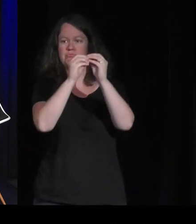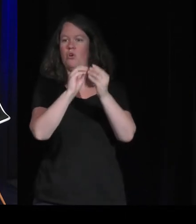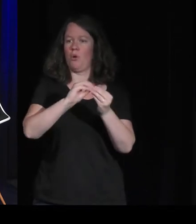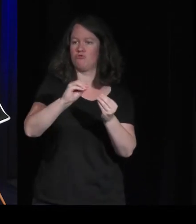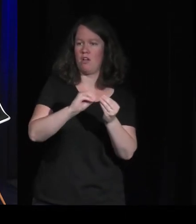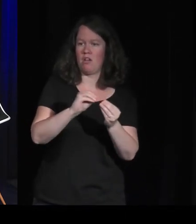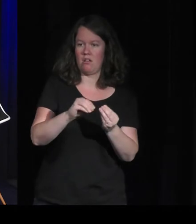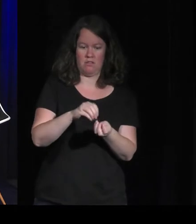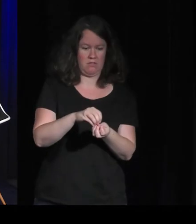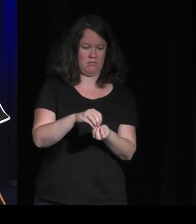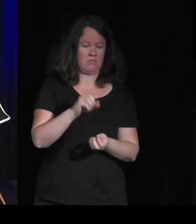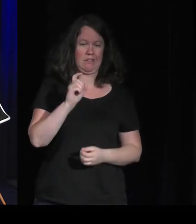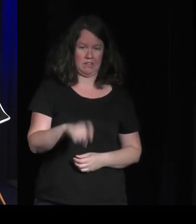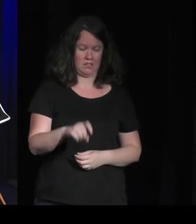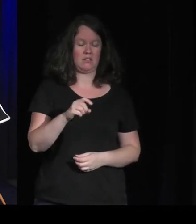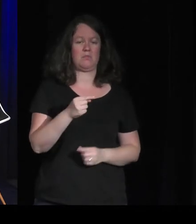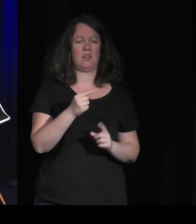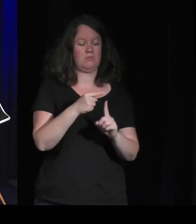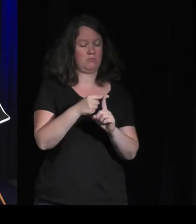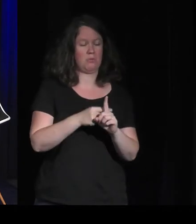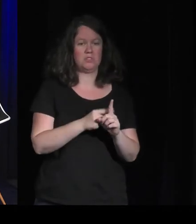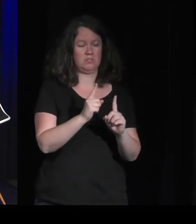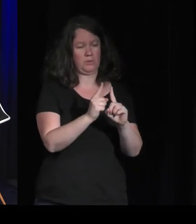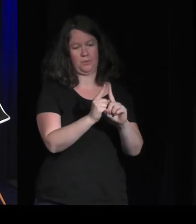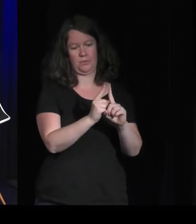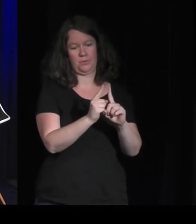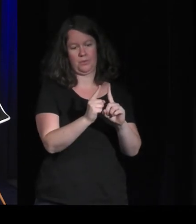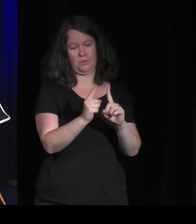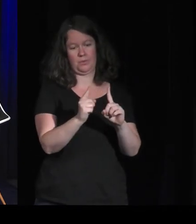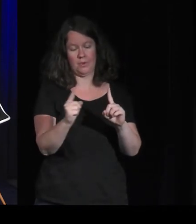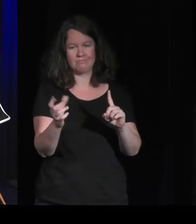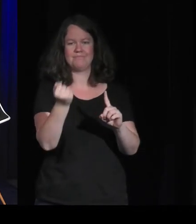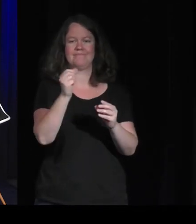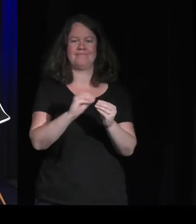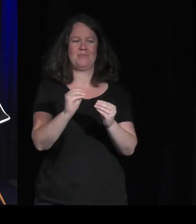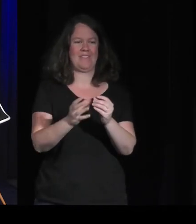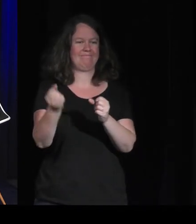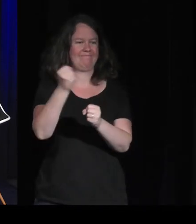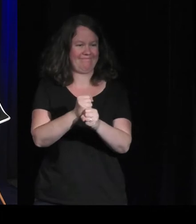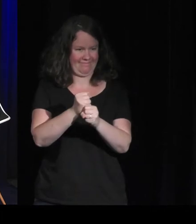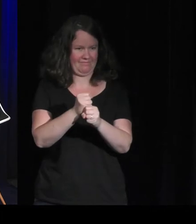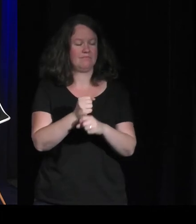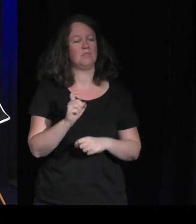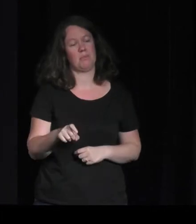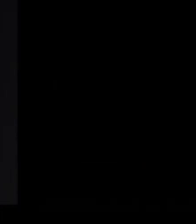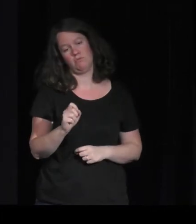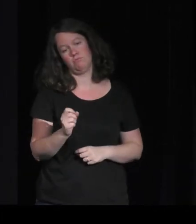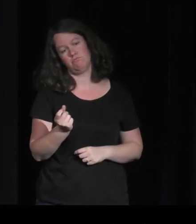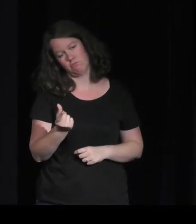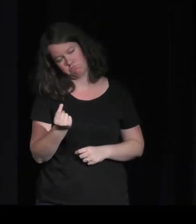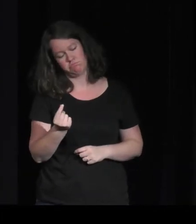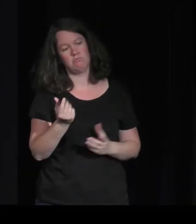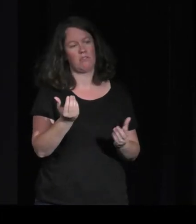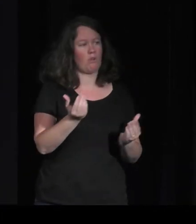puis il y une barre comme ça, enfin, vraiment très longue de progression. Et c'était, j une bonne partie de craft, une bonne soirée de jeu. Et puis d'autres qui vous disaient, moi, mon